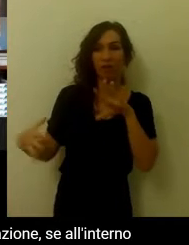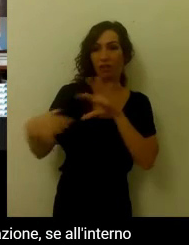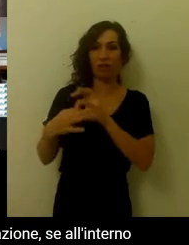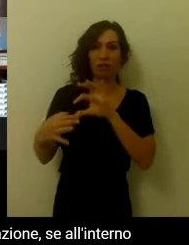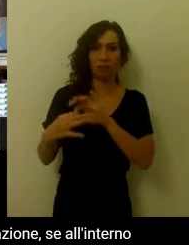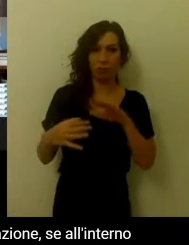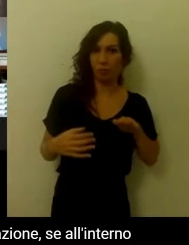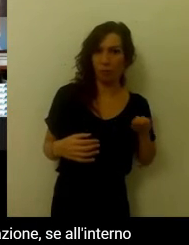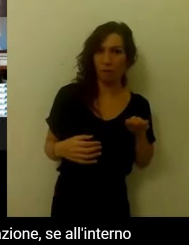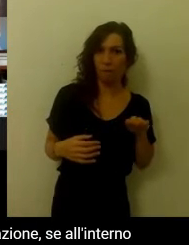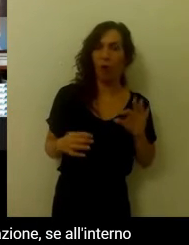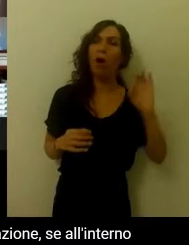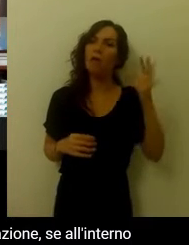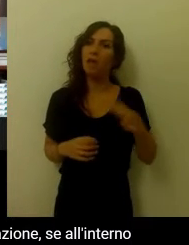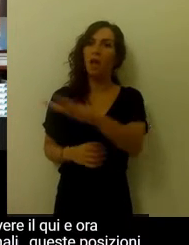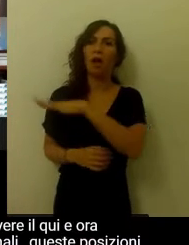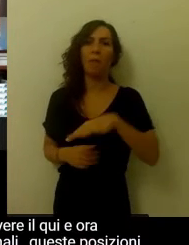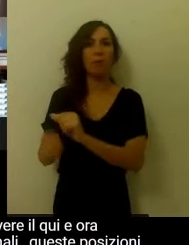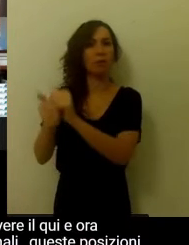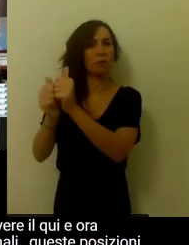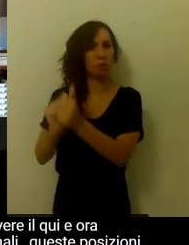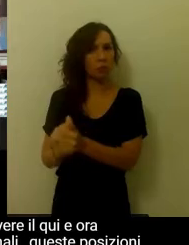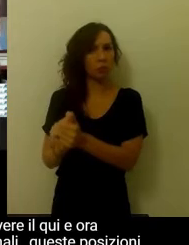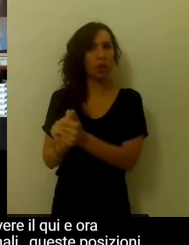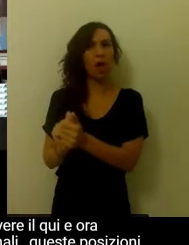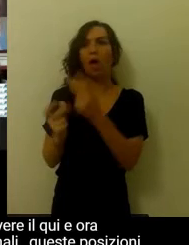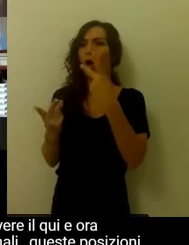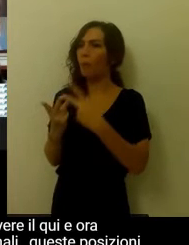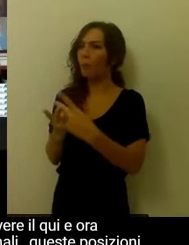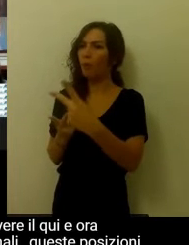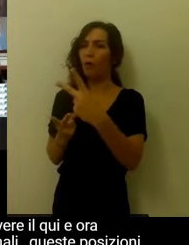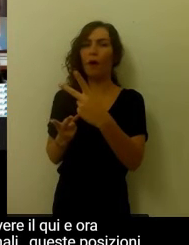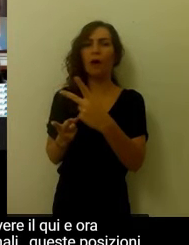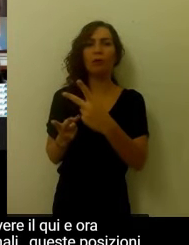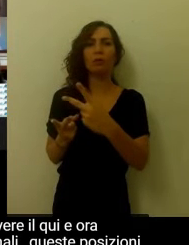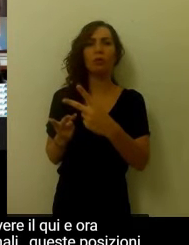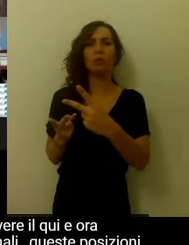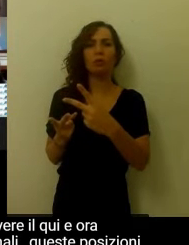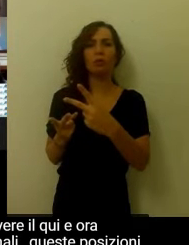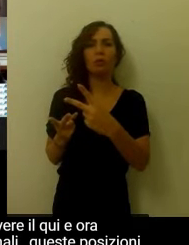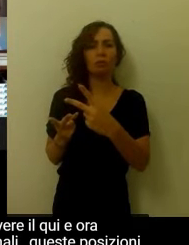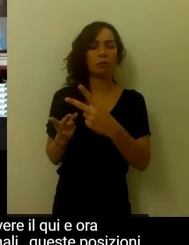se all'interno dell'ambiente sportivo ha occasione di sperimentarsi, di provarsi,